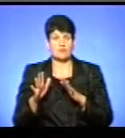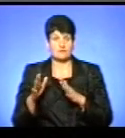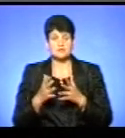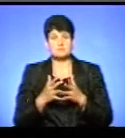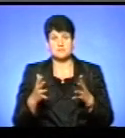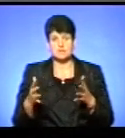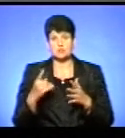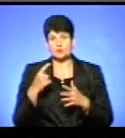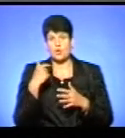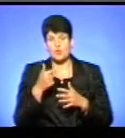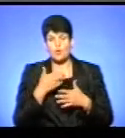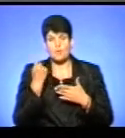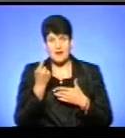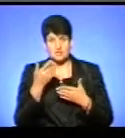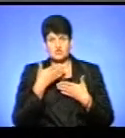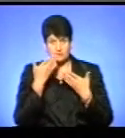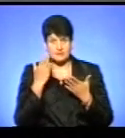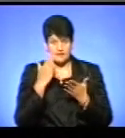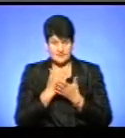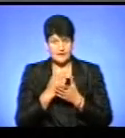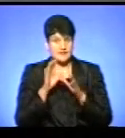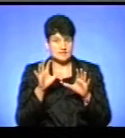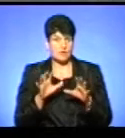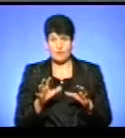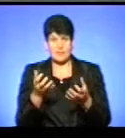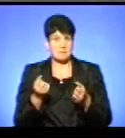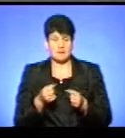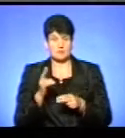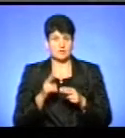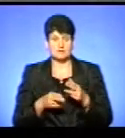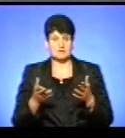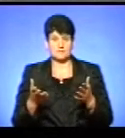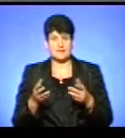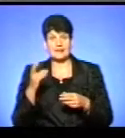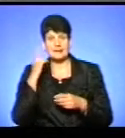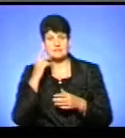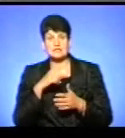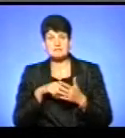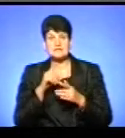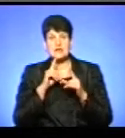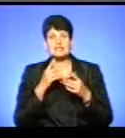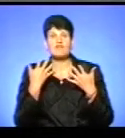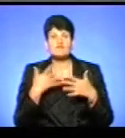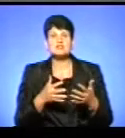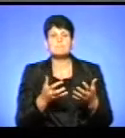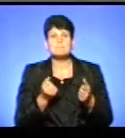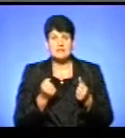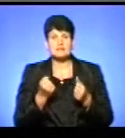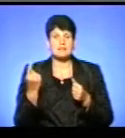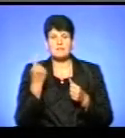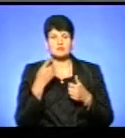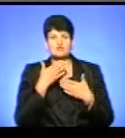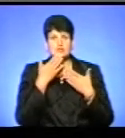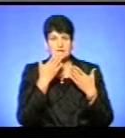це перше читання є, а закон не прийнятий остаточно. Київська міська рада вже прийняла на основі першого